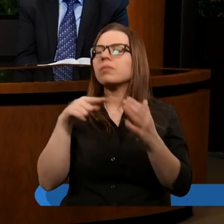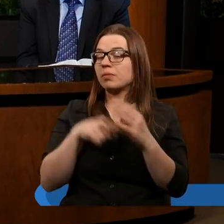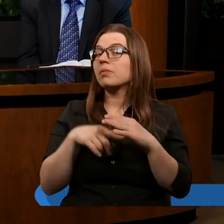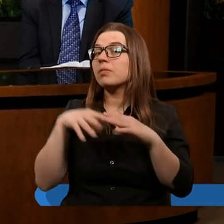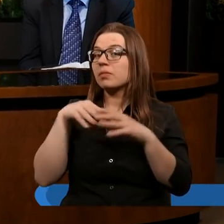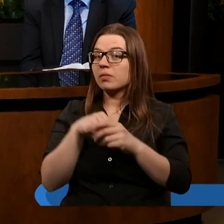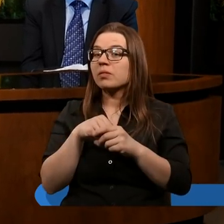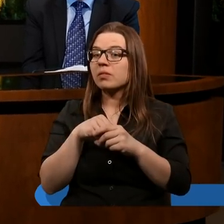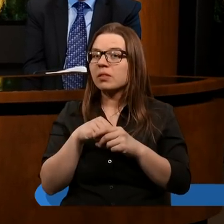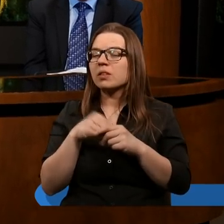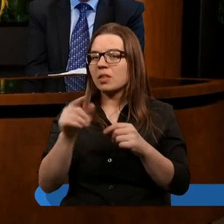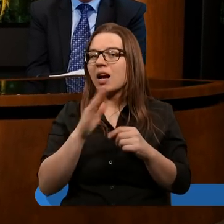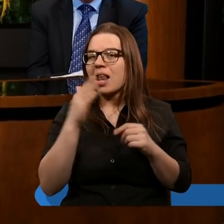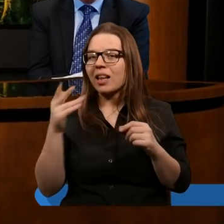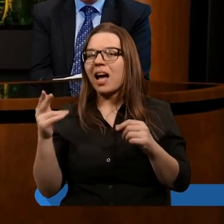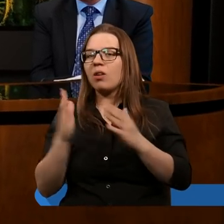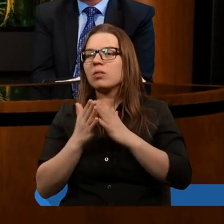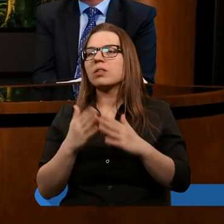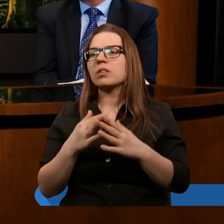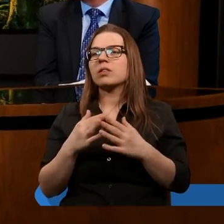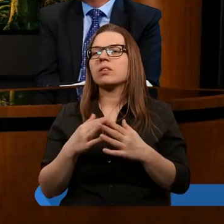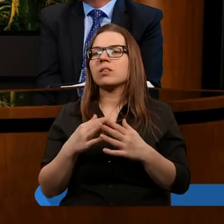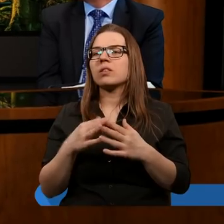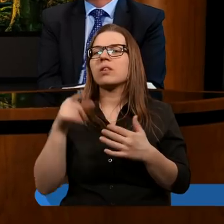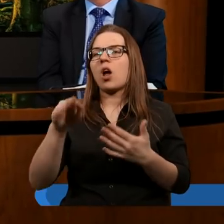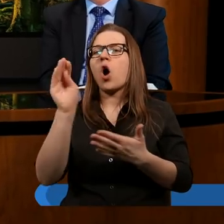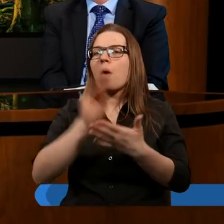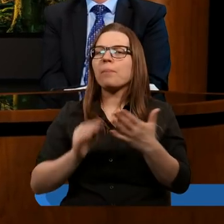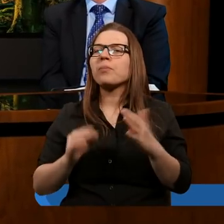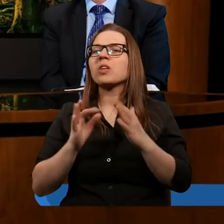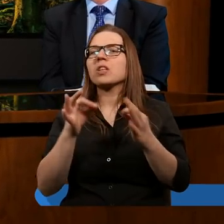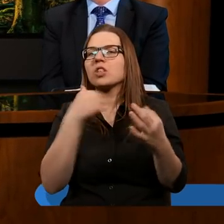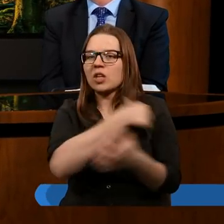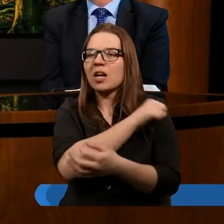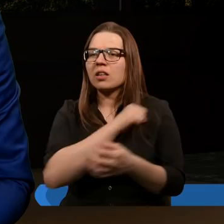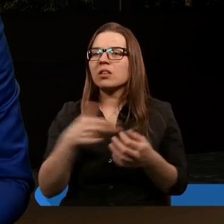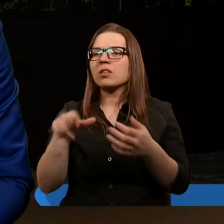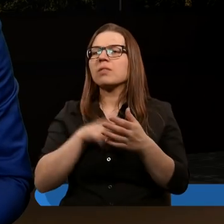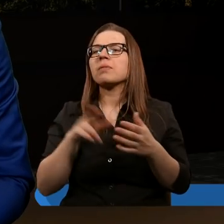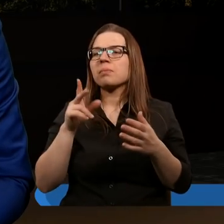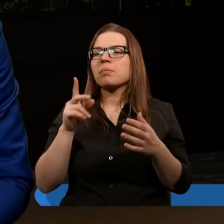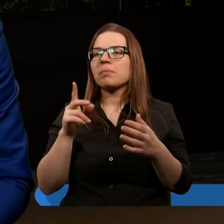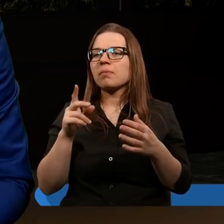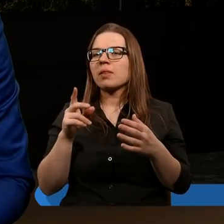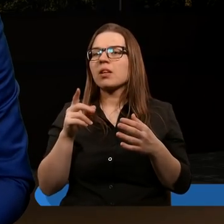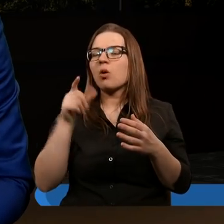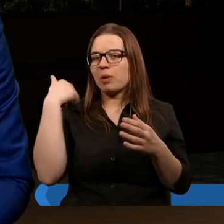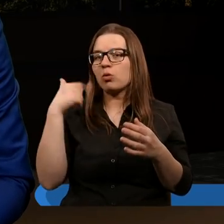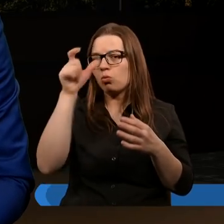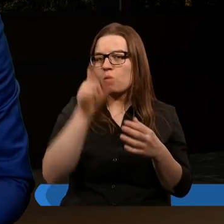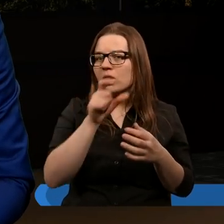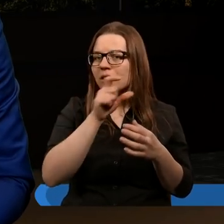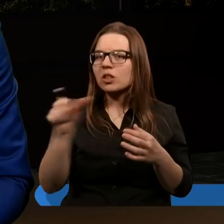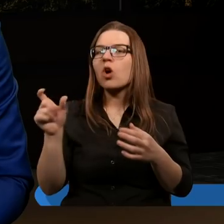Właśnie pamiętam właśnie z literatury, jak byli opisani chrześcijanie, którzy byli spalani na stosach, ukrzyżowani,